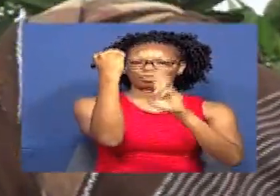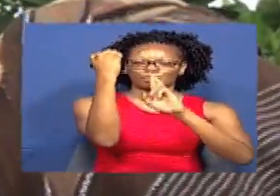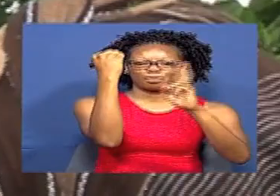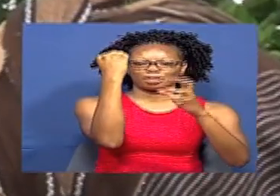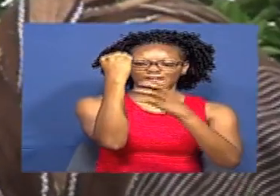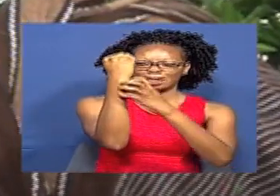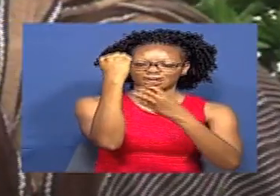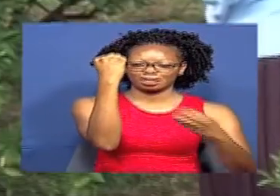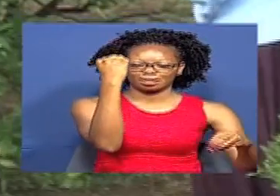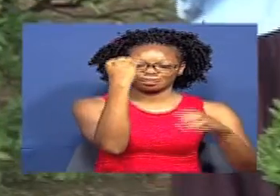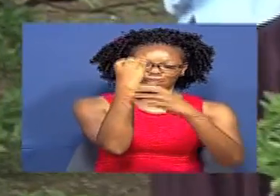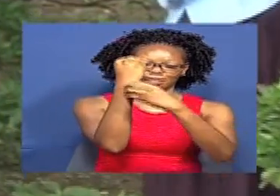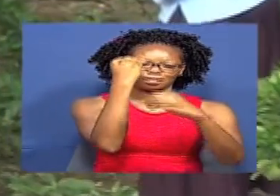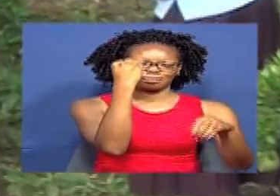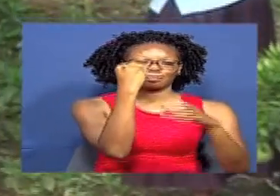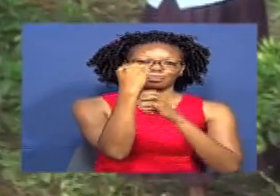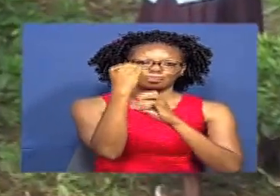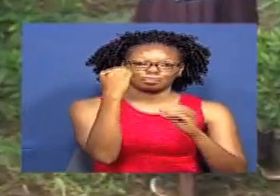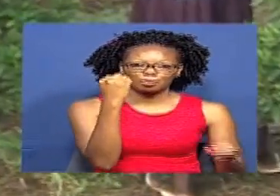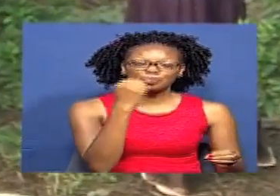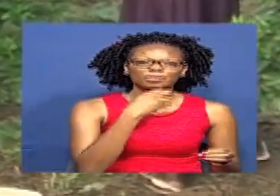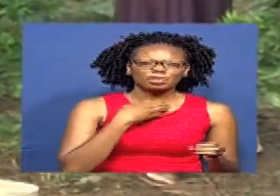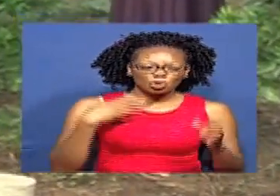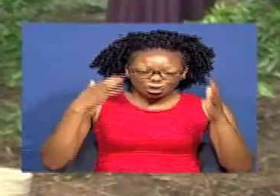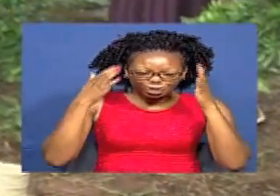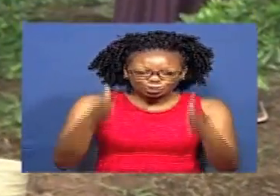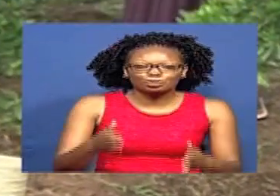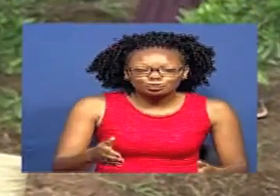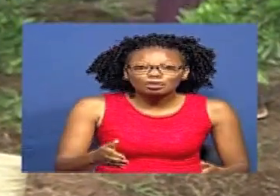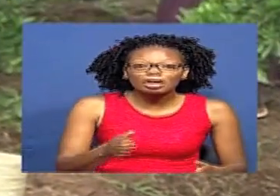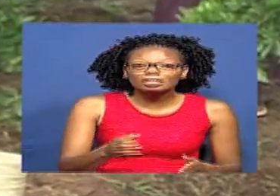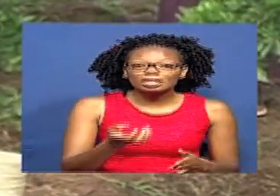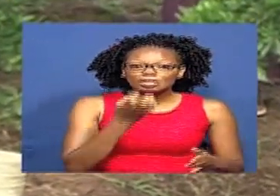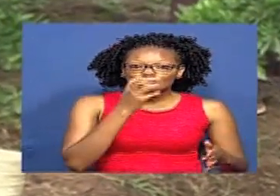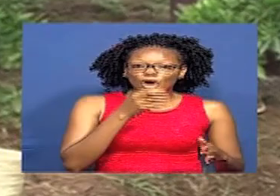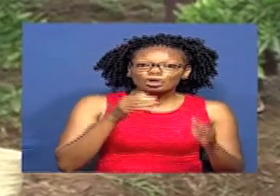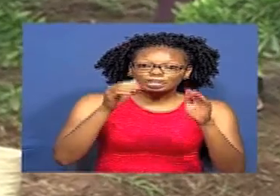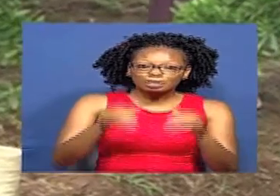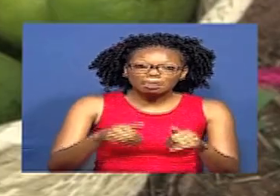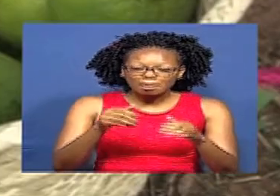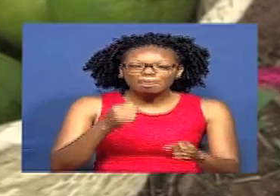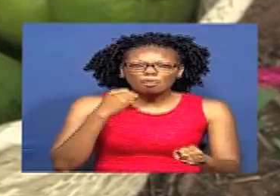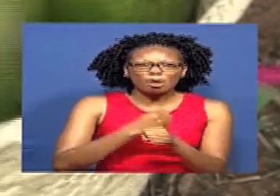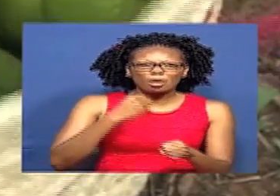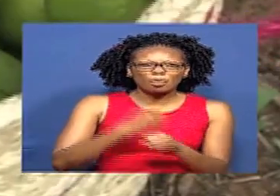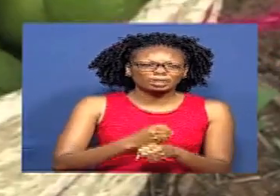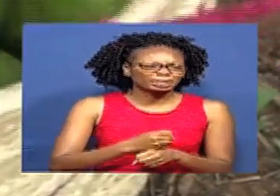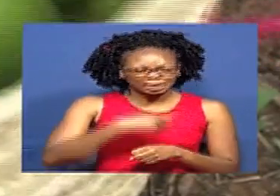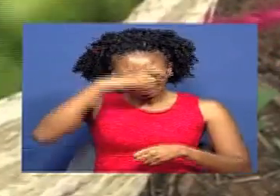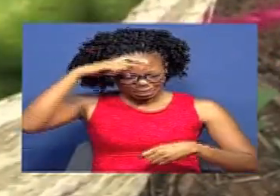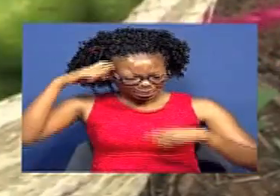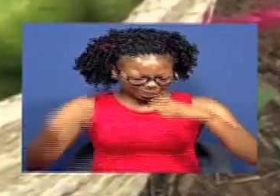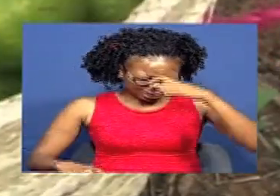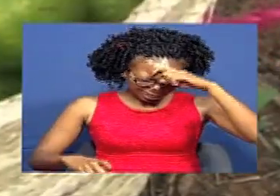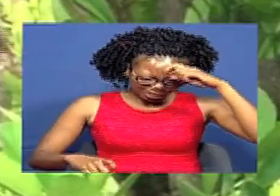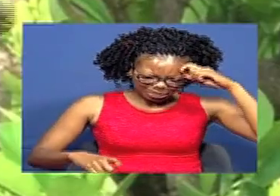mkulima binapsi kuingilia hii kazi ya machungwa huenda kazi ikawatele na asipate faida kutokana na bidii yake